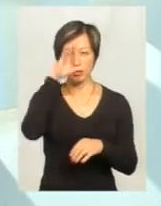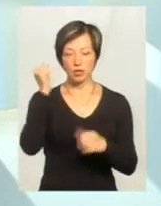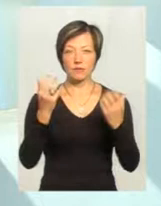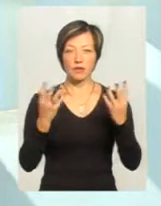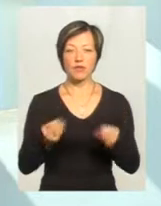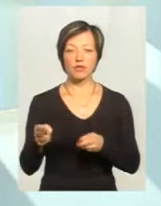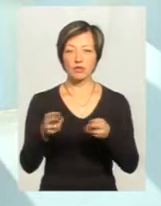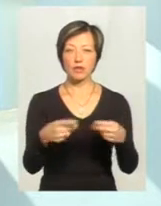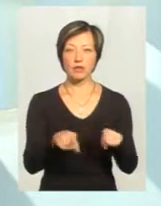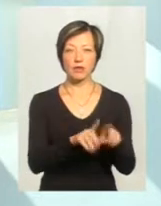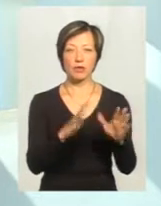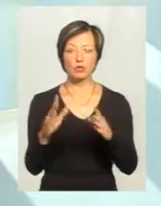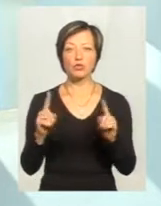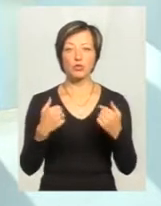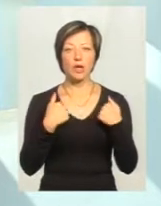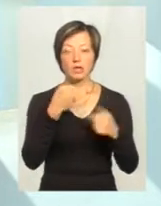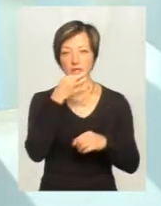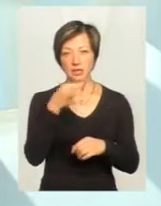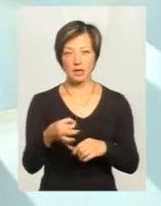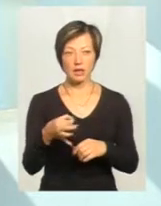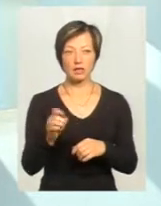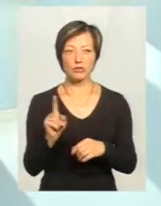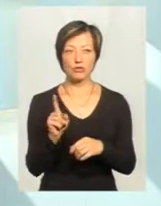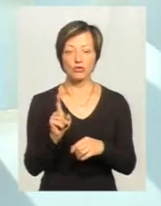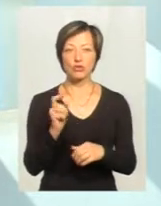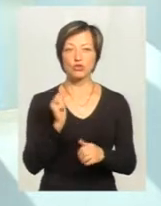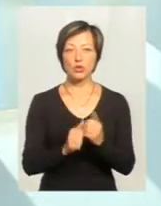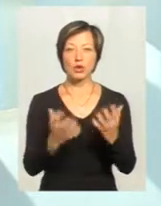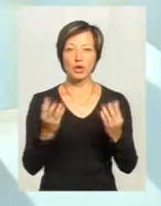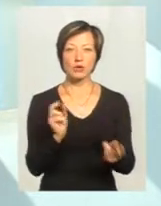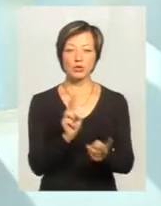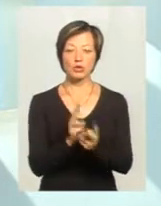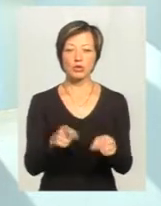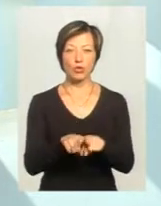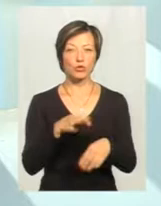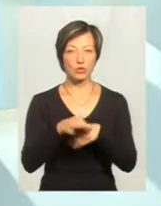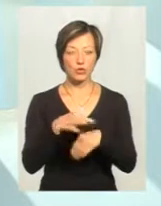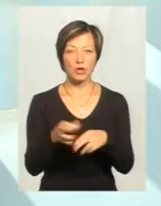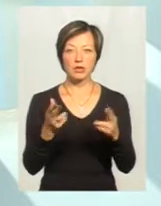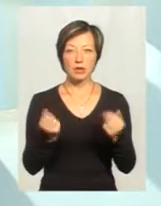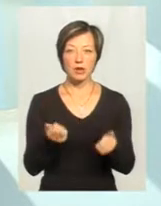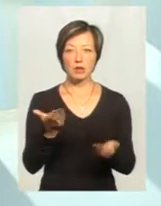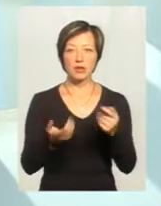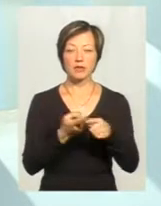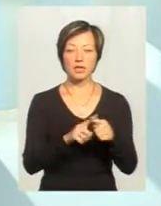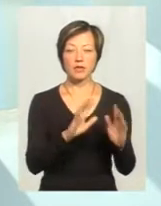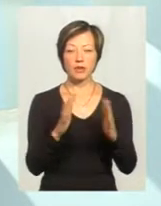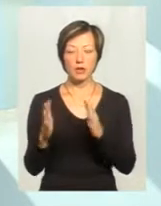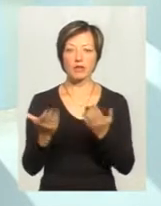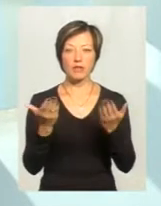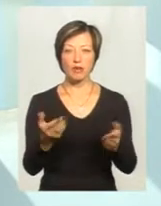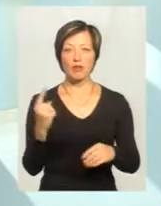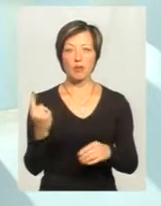в день виїжджає на такі випадки. Чому я сказала, що майже щодня ми стикаємося з такою жорстокістю? Так, напевно, що ці випадки, які ви